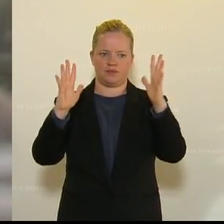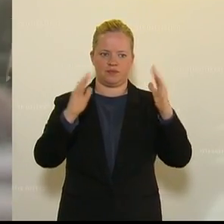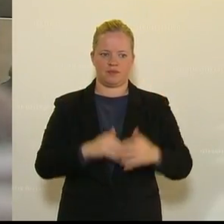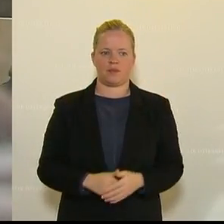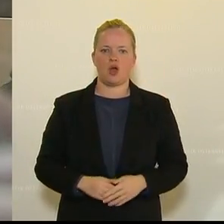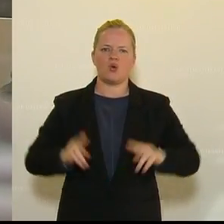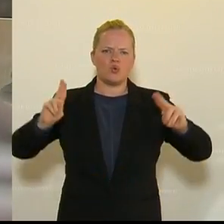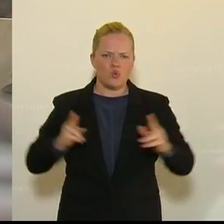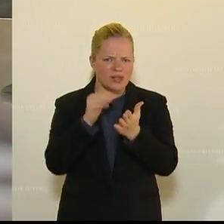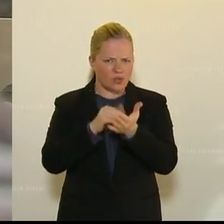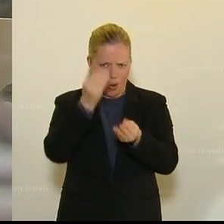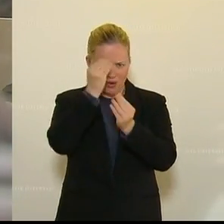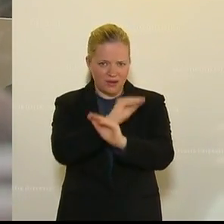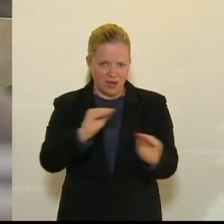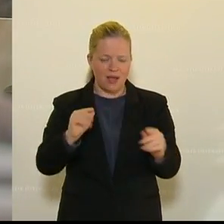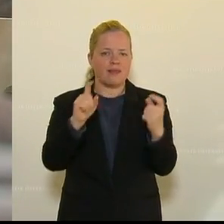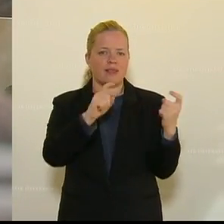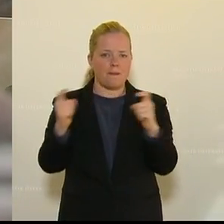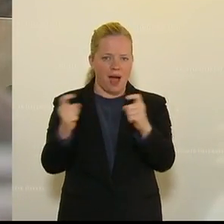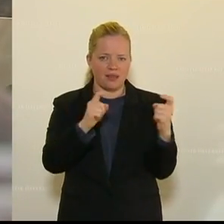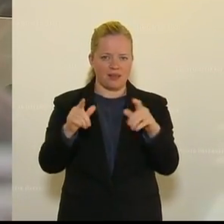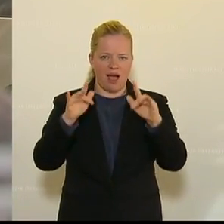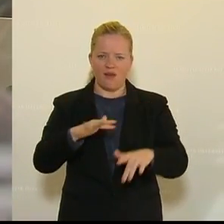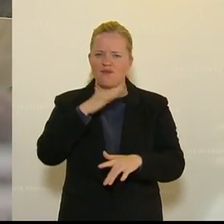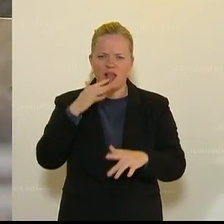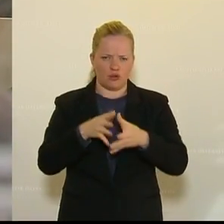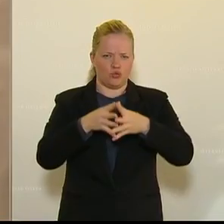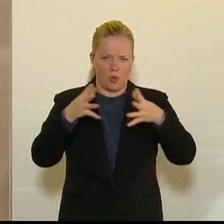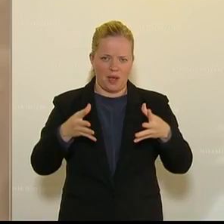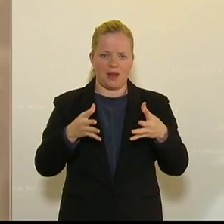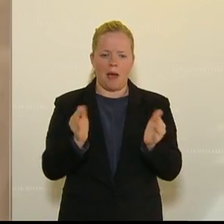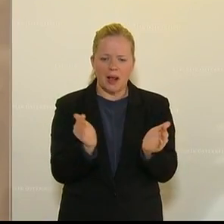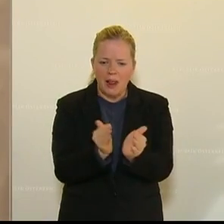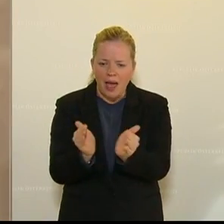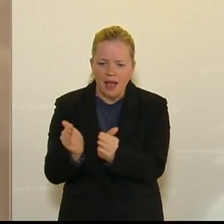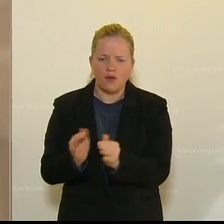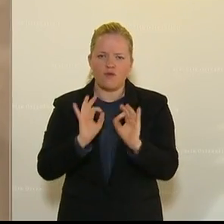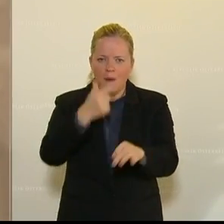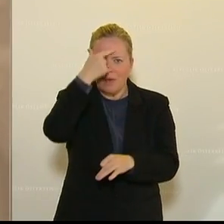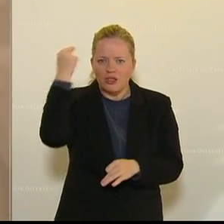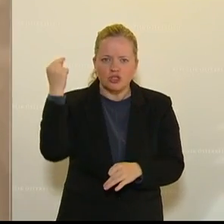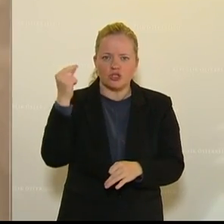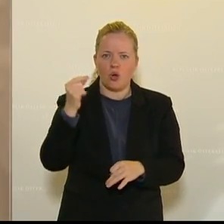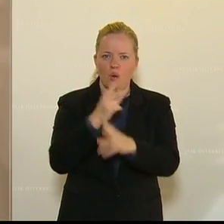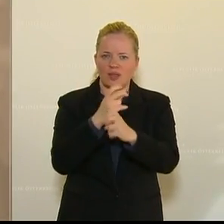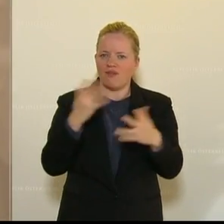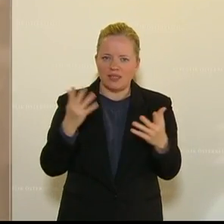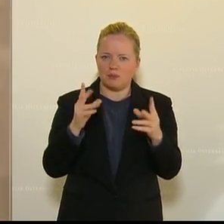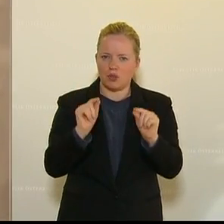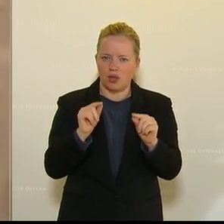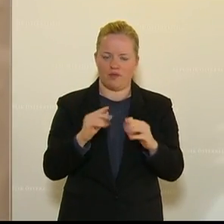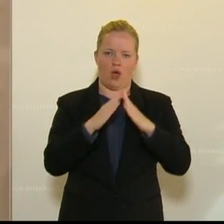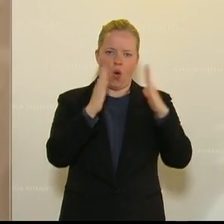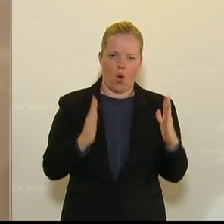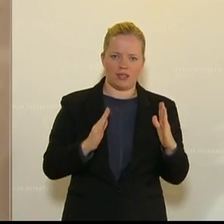Ganz kurz noch, wir reden hier in der Debatte von Riesensummen. Was heißt das im Kleinen für unsere Menschen in Österreich, für die Besitzer von